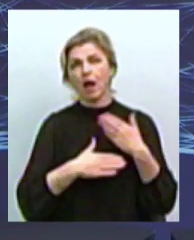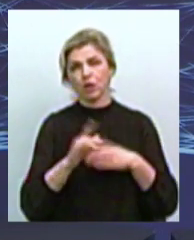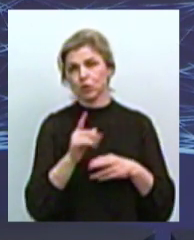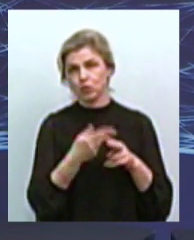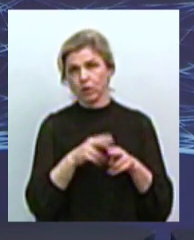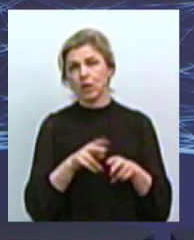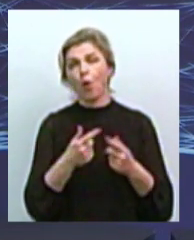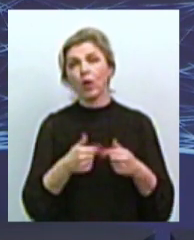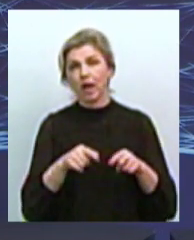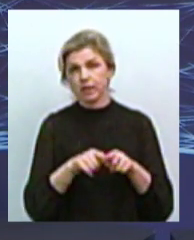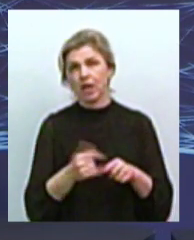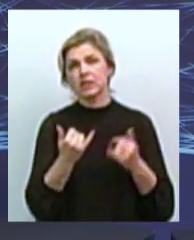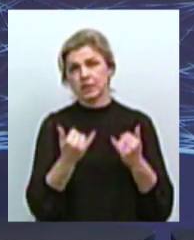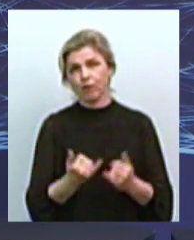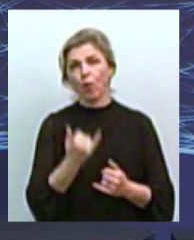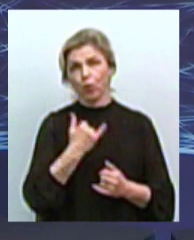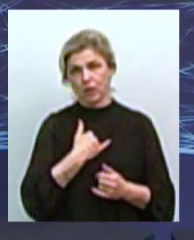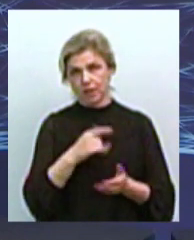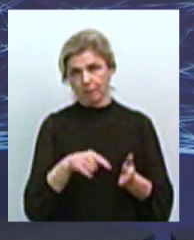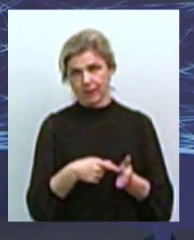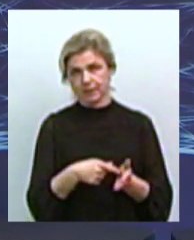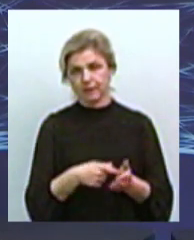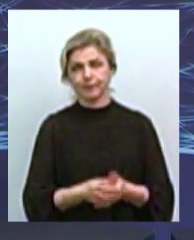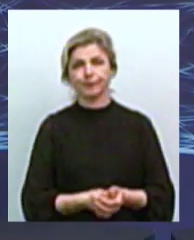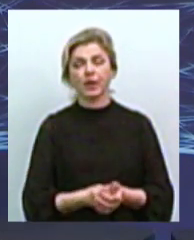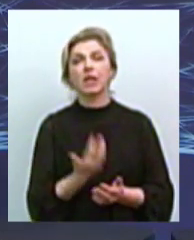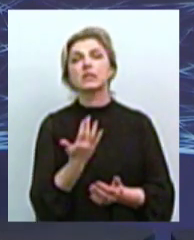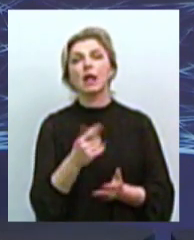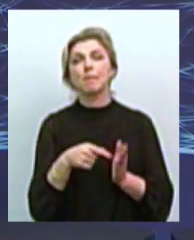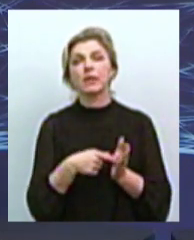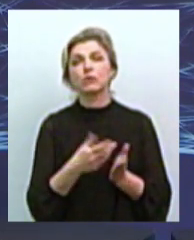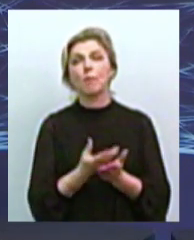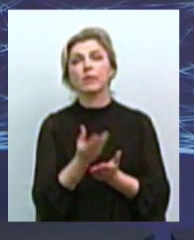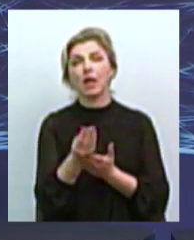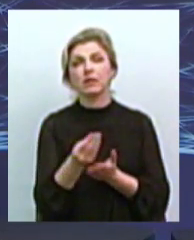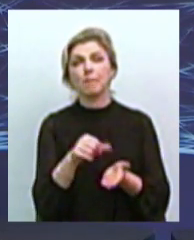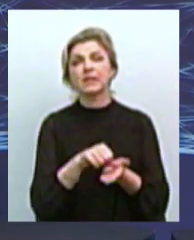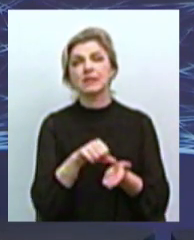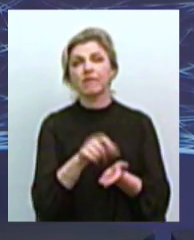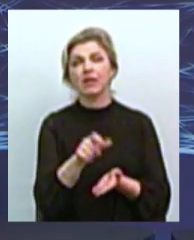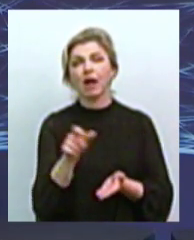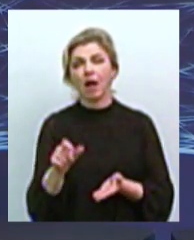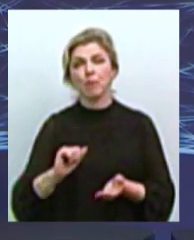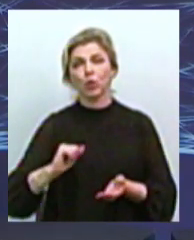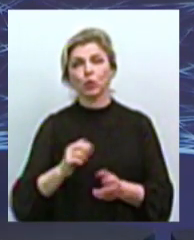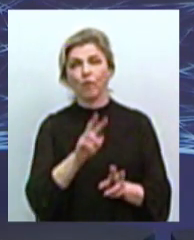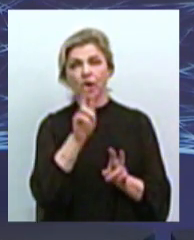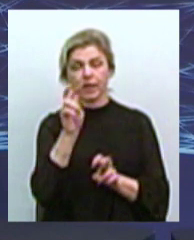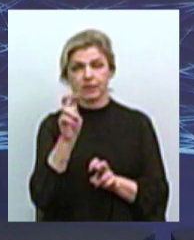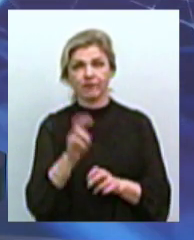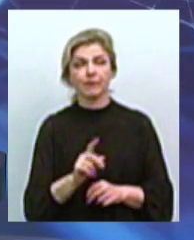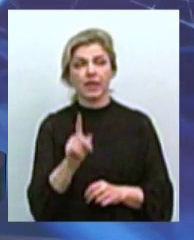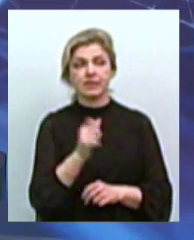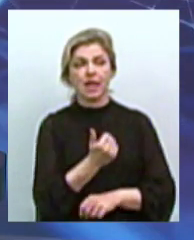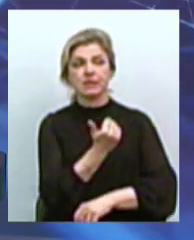сьогодні в нас в місті. А скажіть, будь ласка, скільки місто платить представникам товариства? Дивіться, за саму